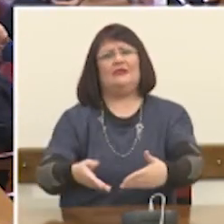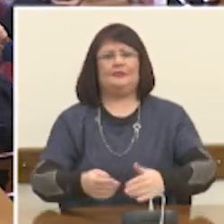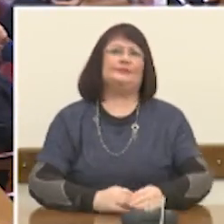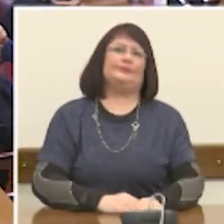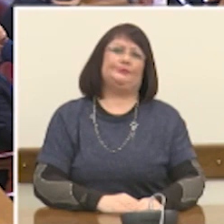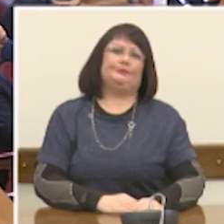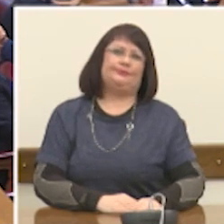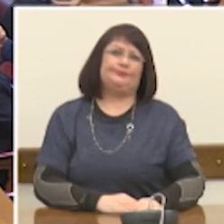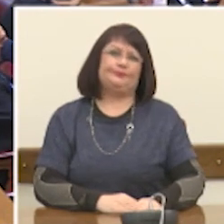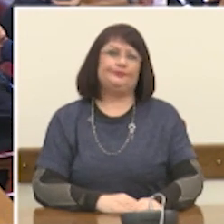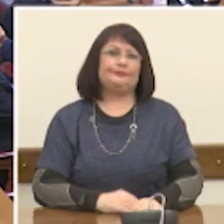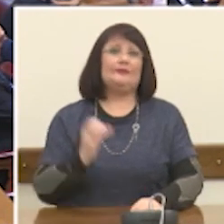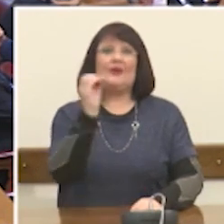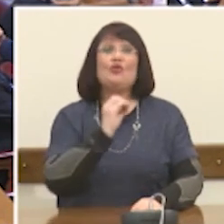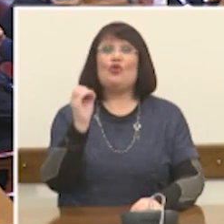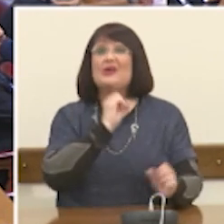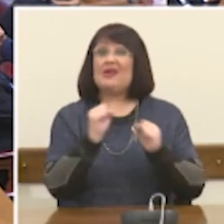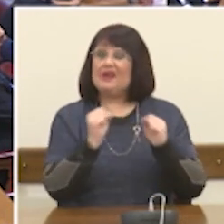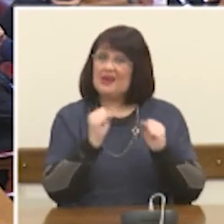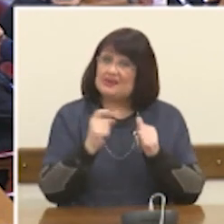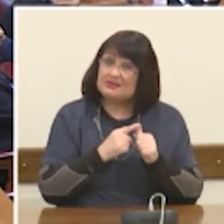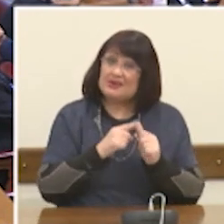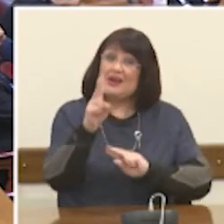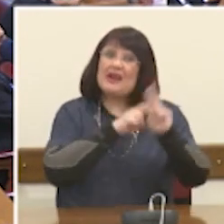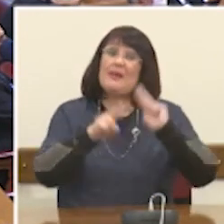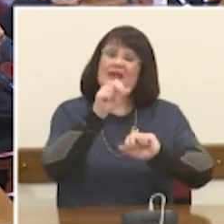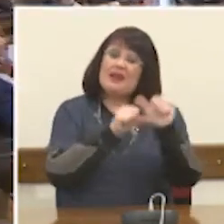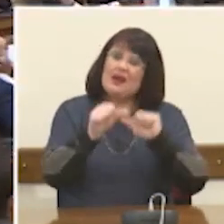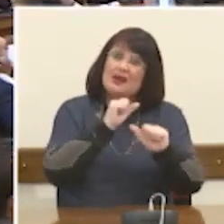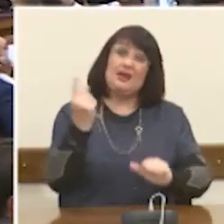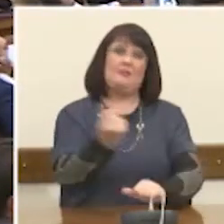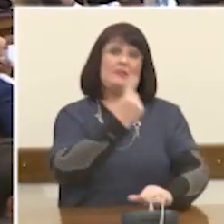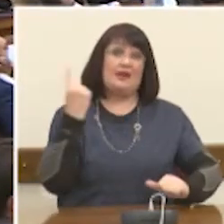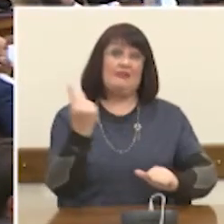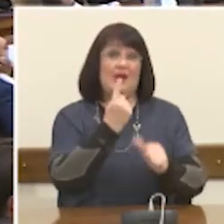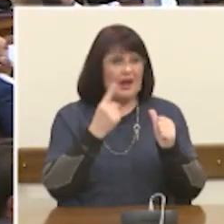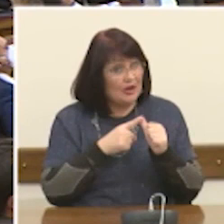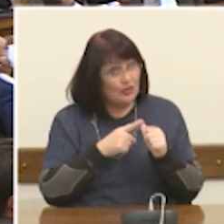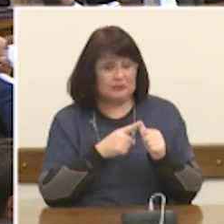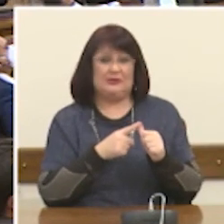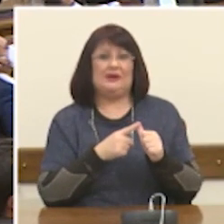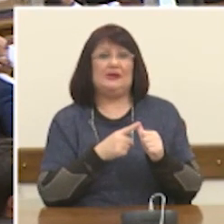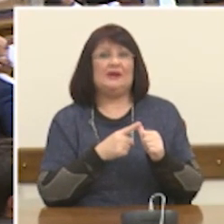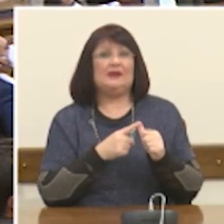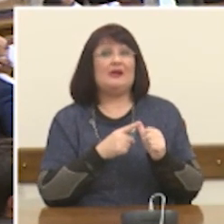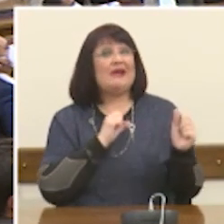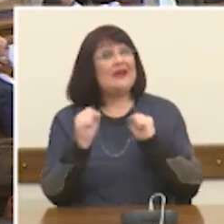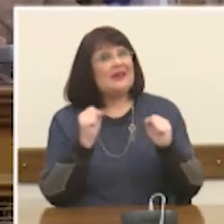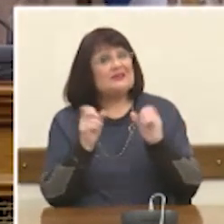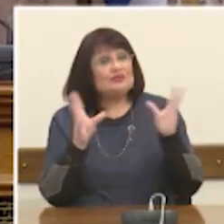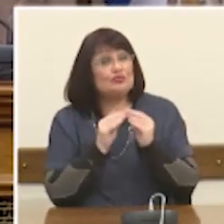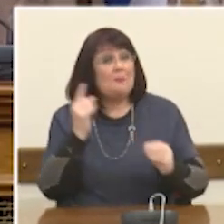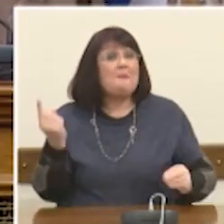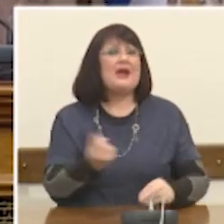Οικολογική κρίση, απότοκο της μεγάλης κλιματικής αλλαγής, της κλιματικής κρίσης, η